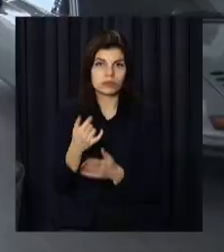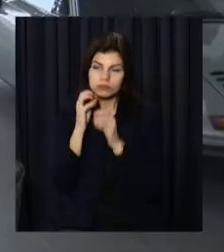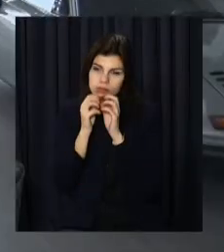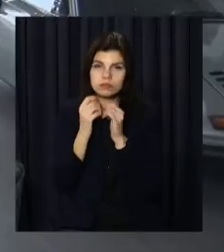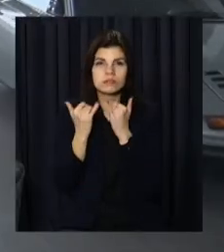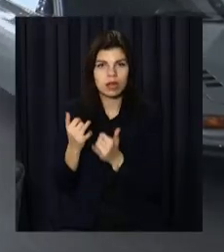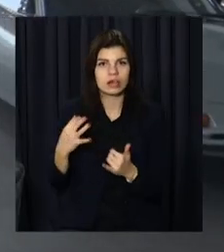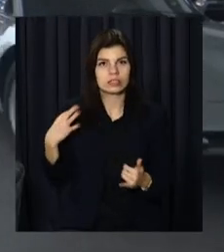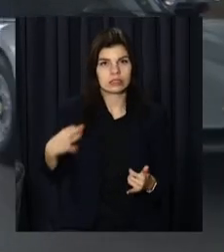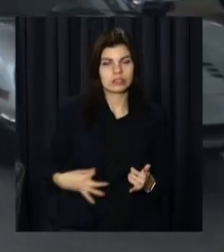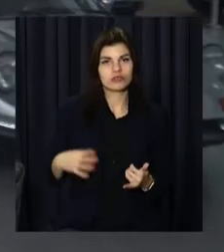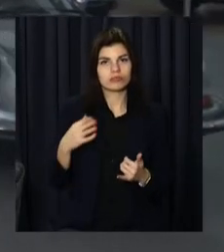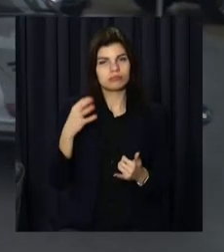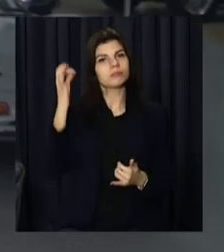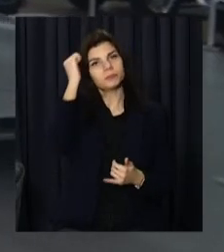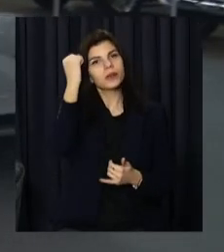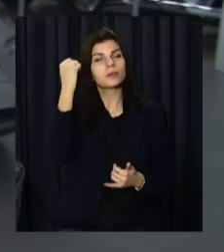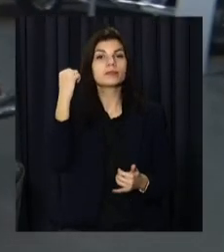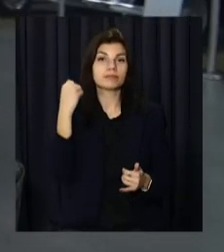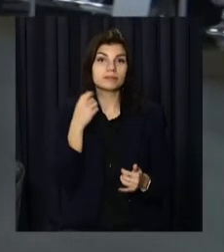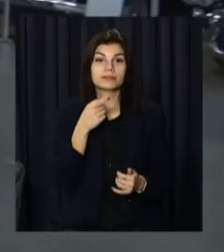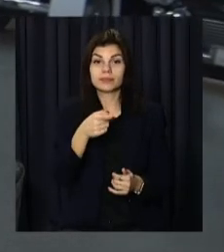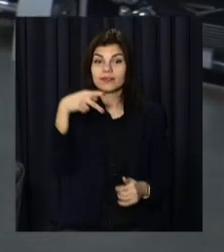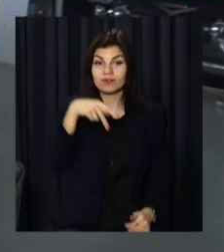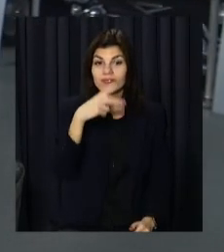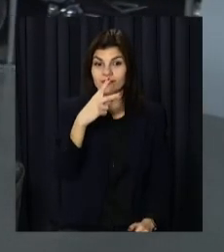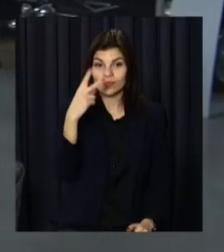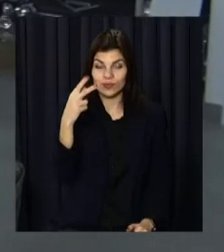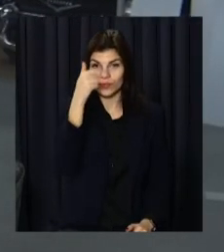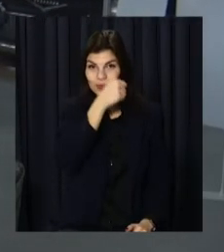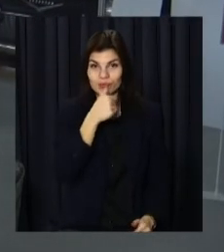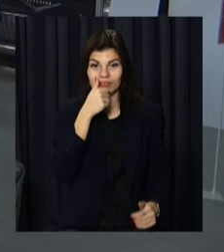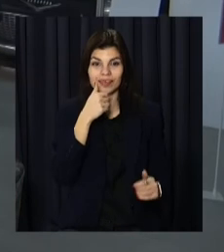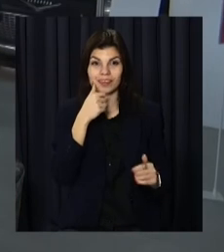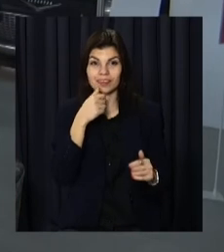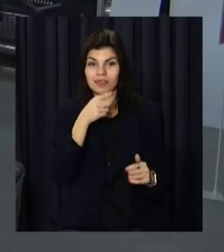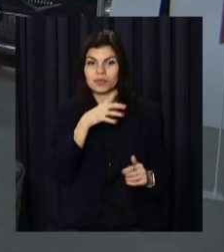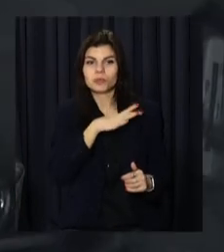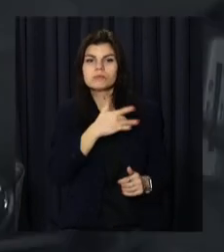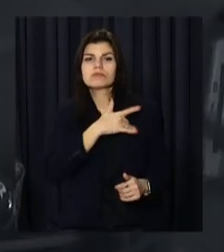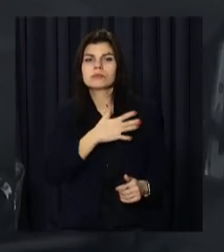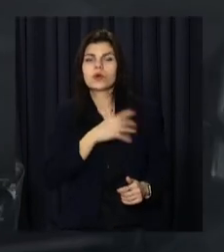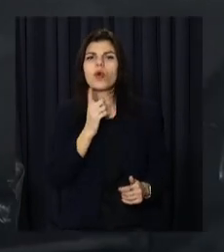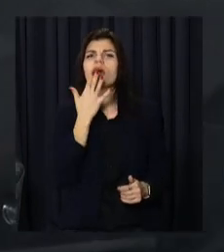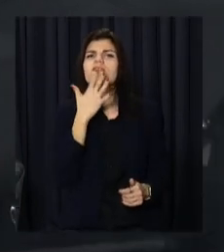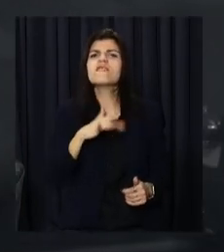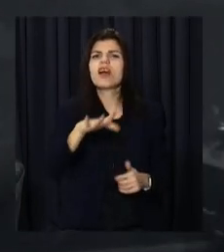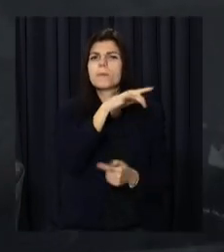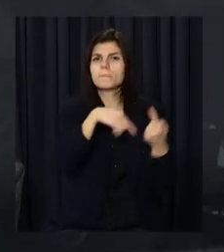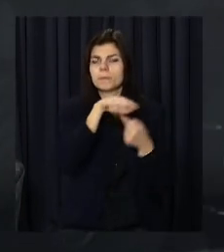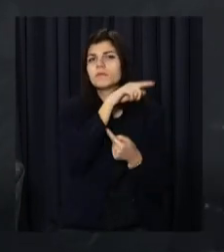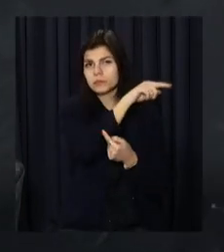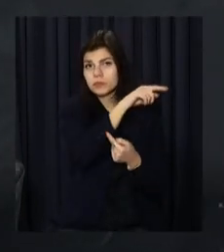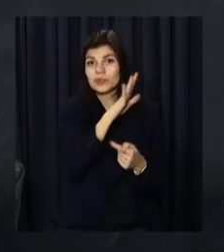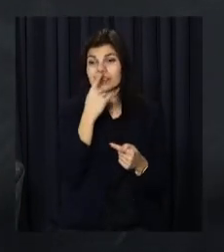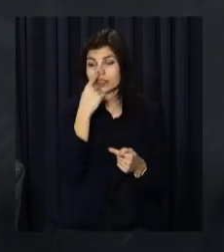У Дніпрі «Феррарі Діно» з'явився на початку 2022-го. Десятки років він був у приватній колекції одного з європейських бізнесменів.